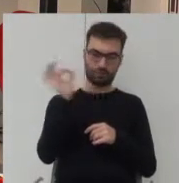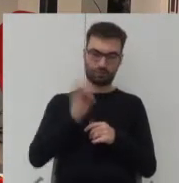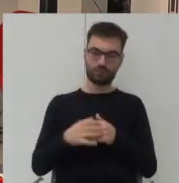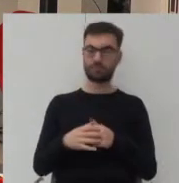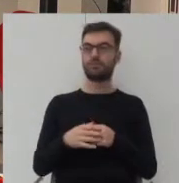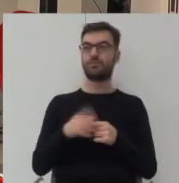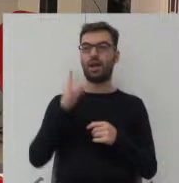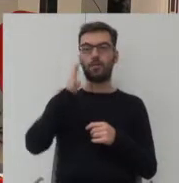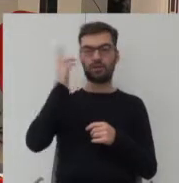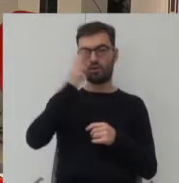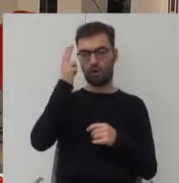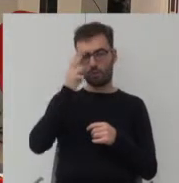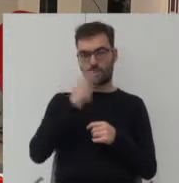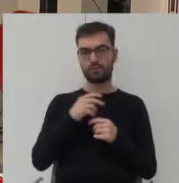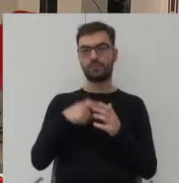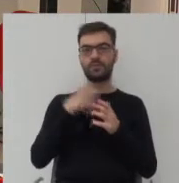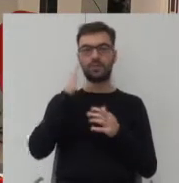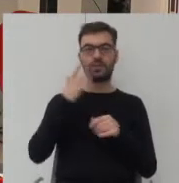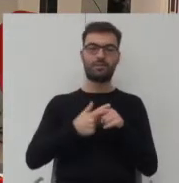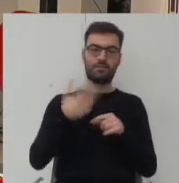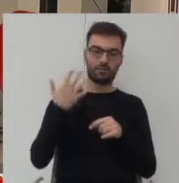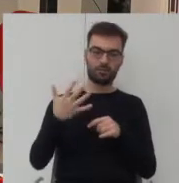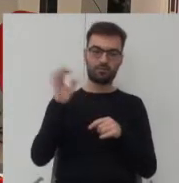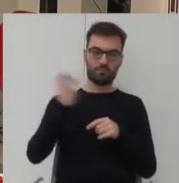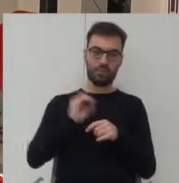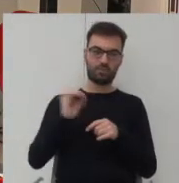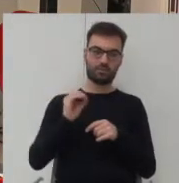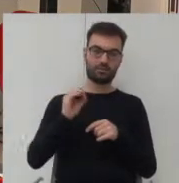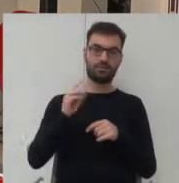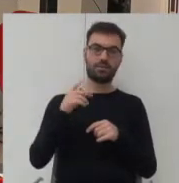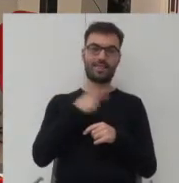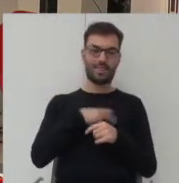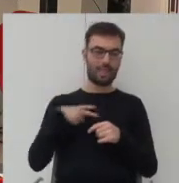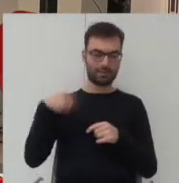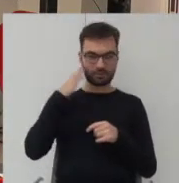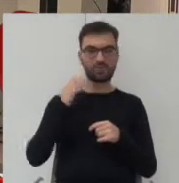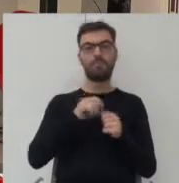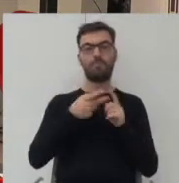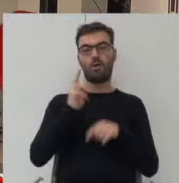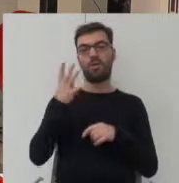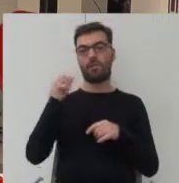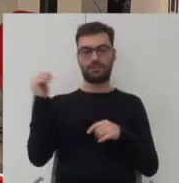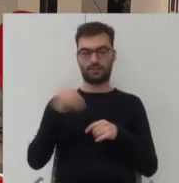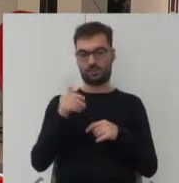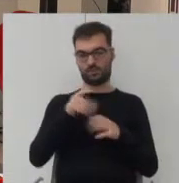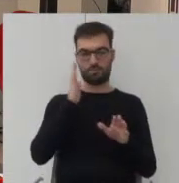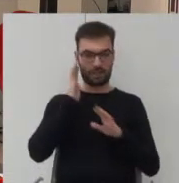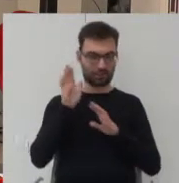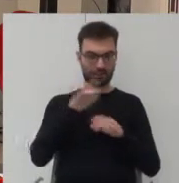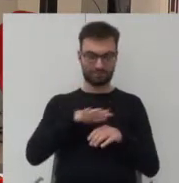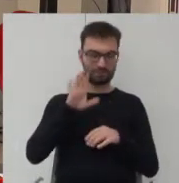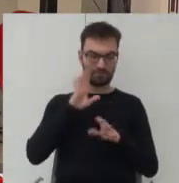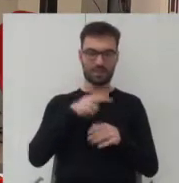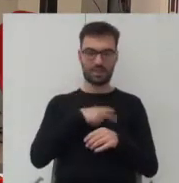natomiast w mieszkaniach komunalnych mieszka 25% obywateli Danii jest ponad 500 tysięcy takich mieszkań w Danii